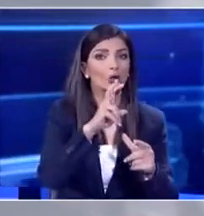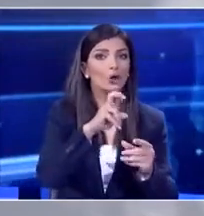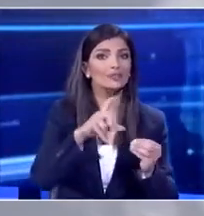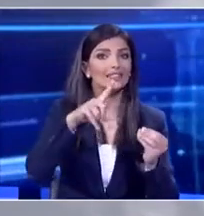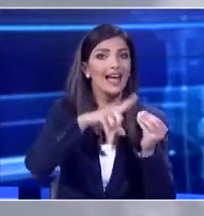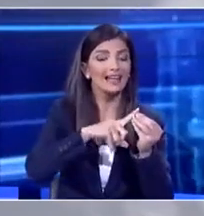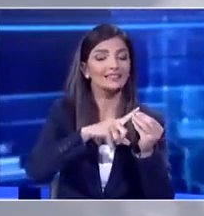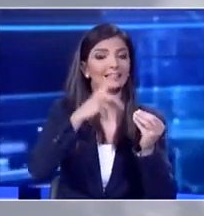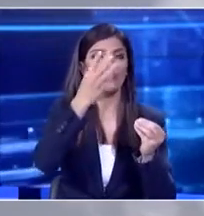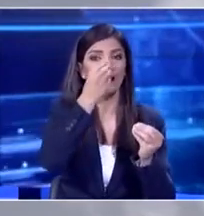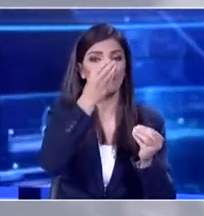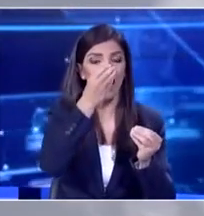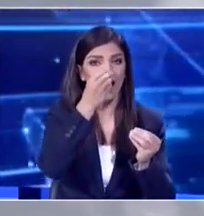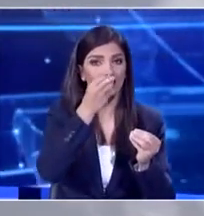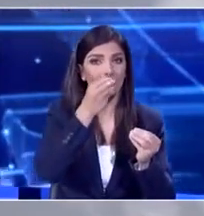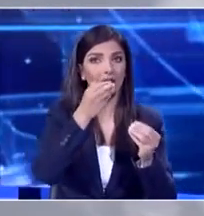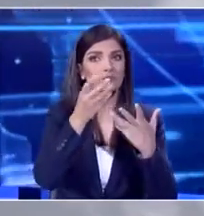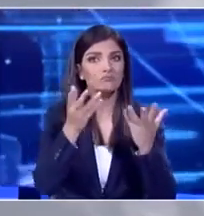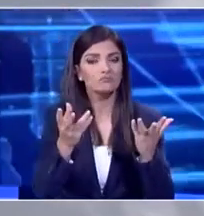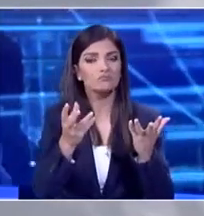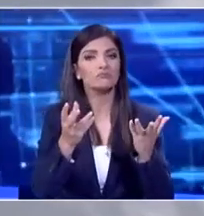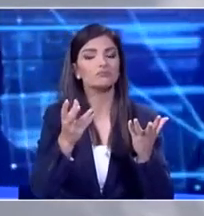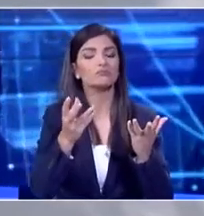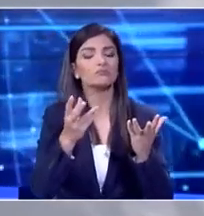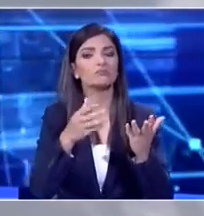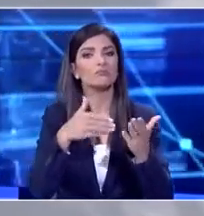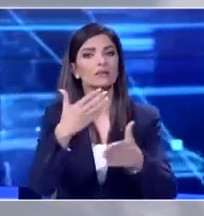Τρίτου άρα δεν τίθεται θέμα βάσει των πρωτοκόλλων